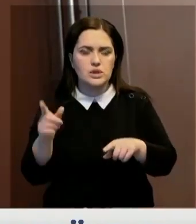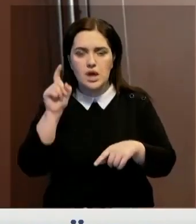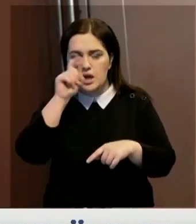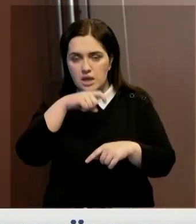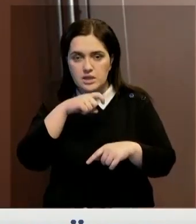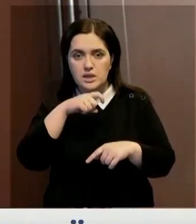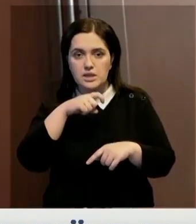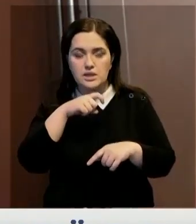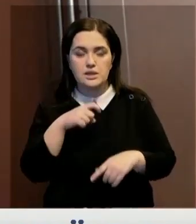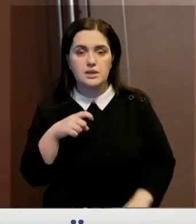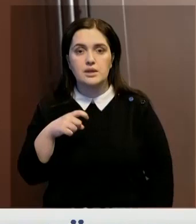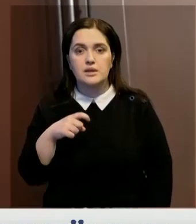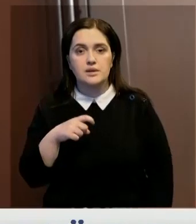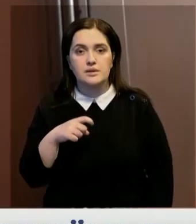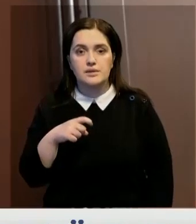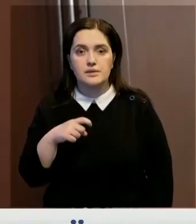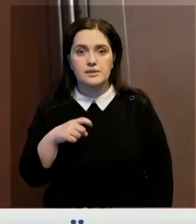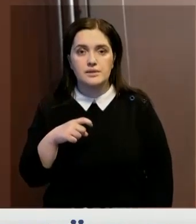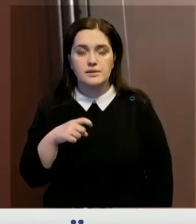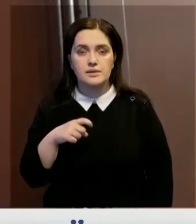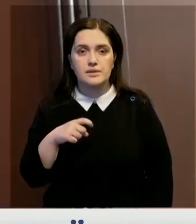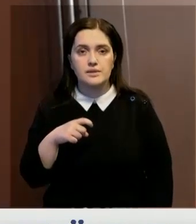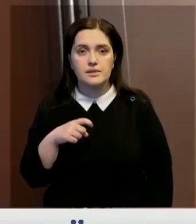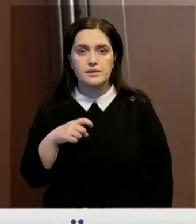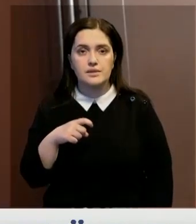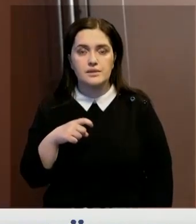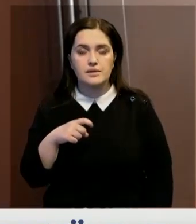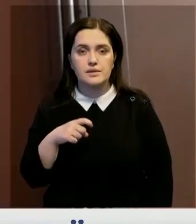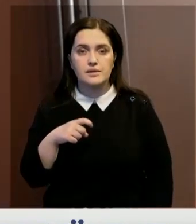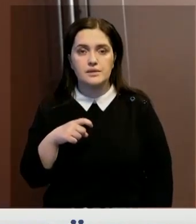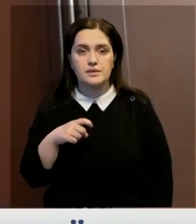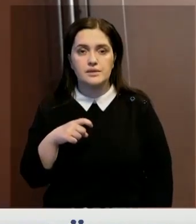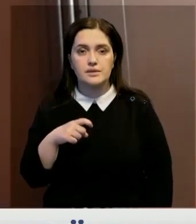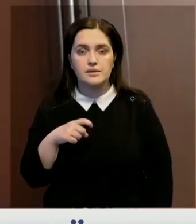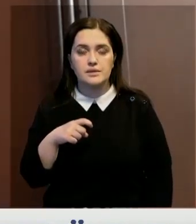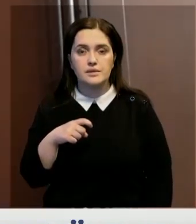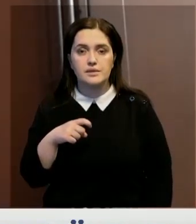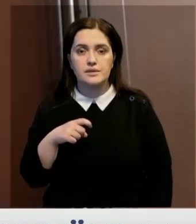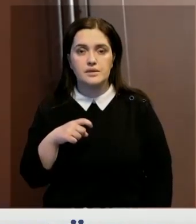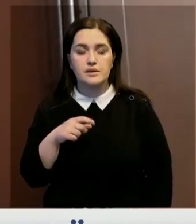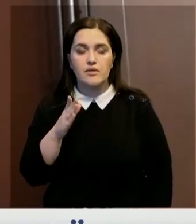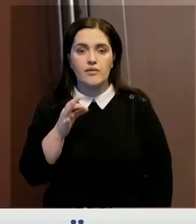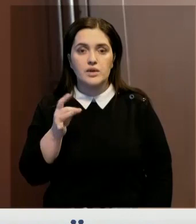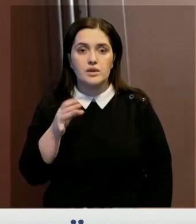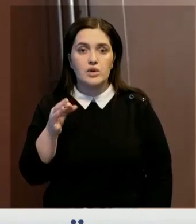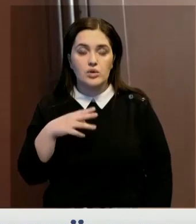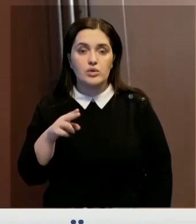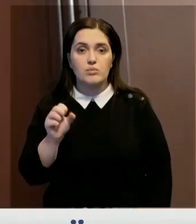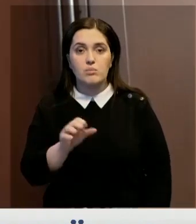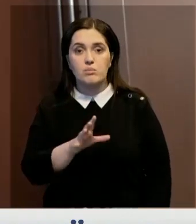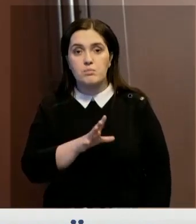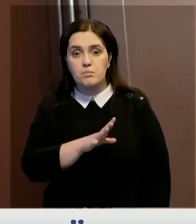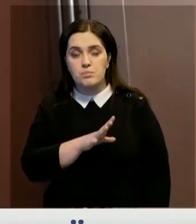которым является пероксид водорода, может быть